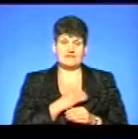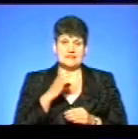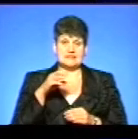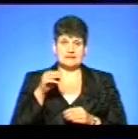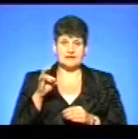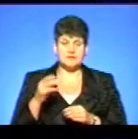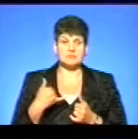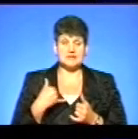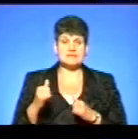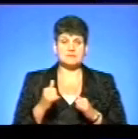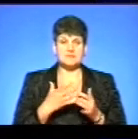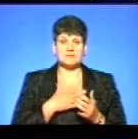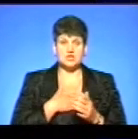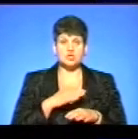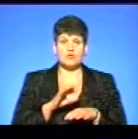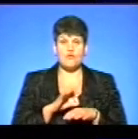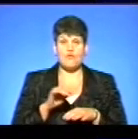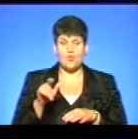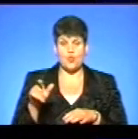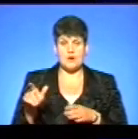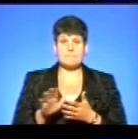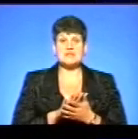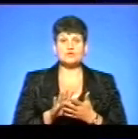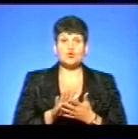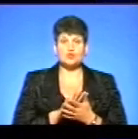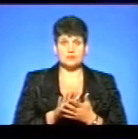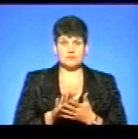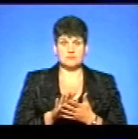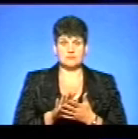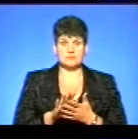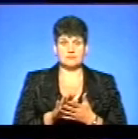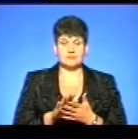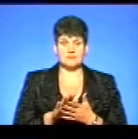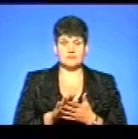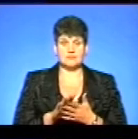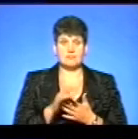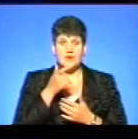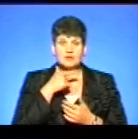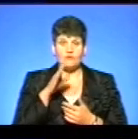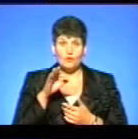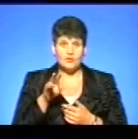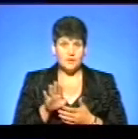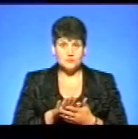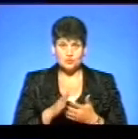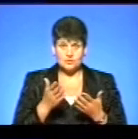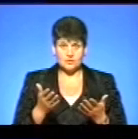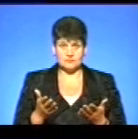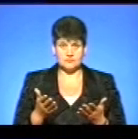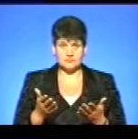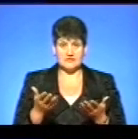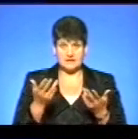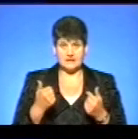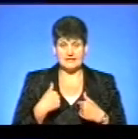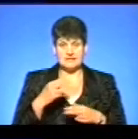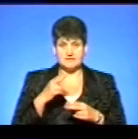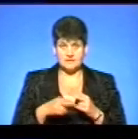забезпечуємо наших хворих безкоштовно. Пане Володимире, ну не безкоштовно. Дивіться, послухайте, давайте я